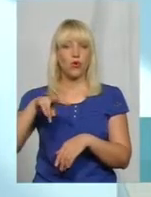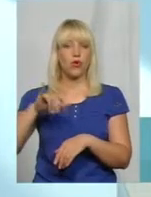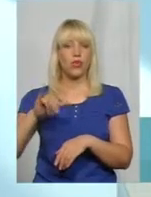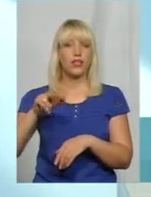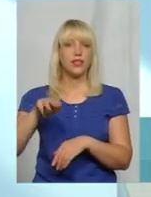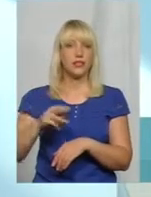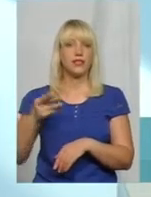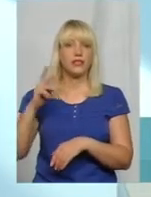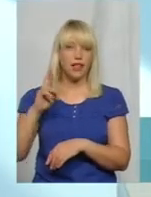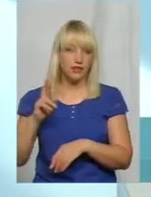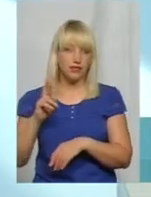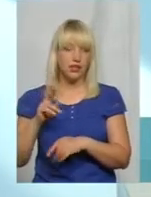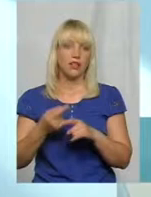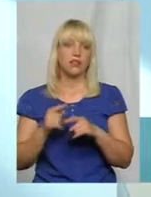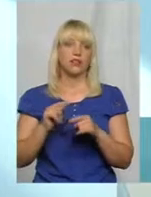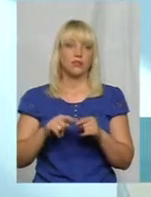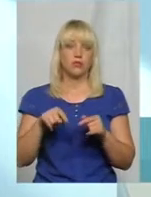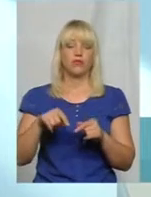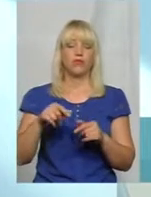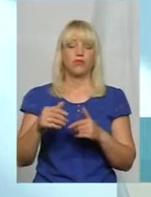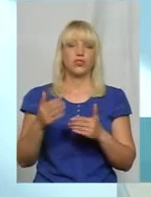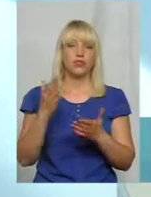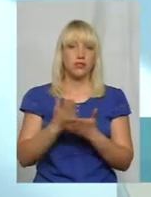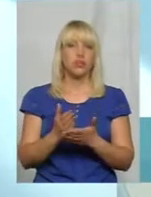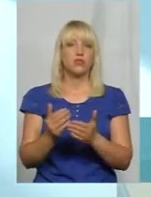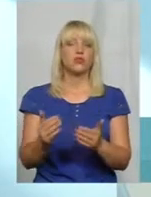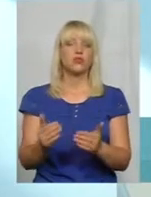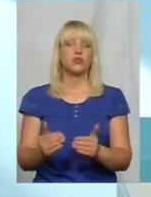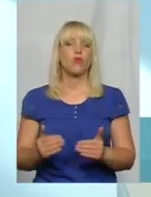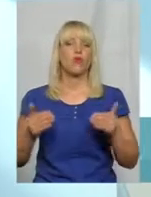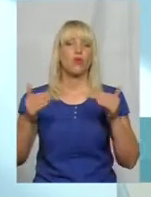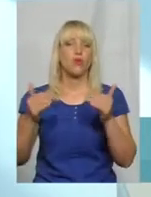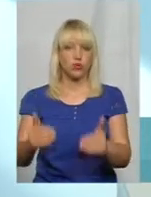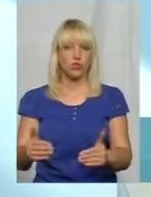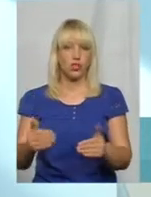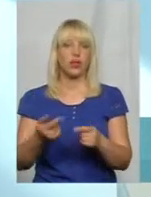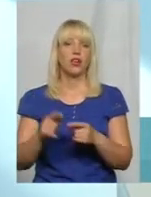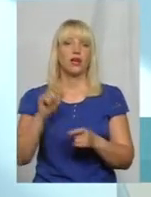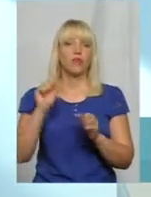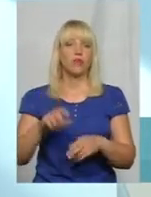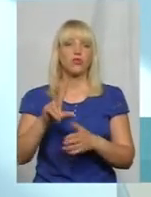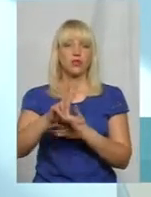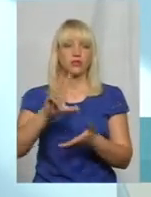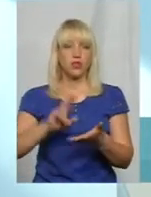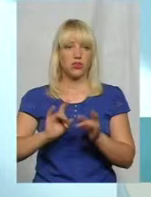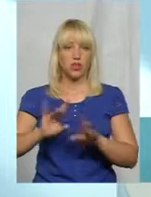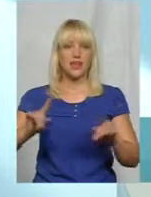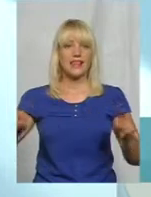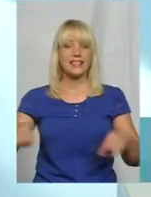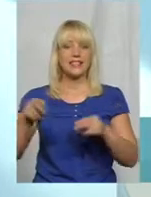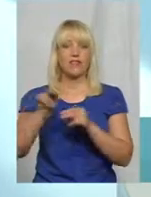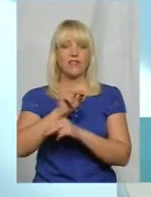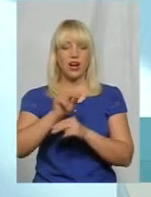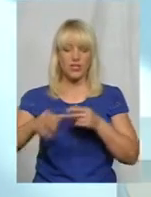відношенні є досить такі великі зрушення. Як приклад можна навести реставрація,